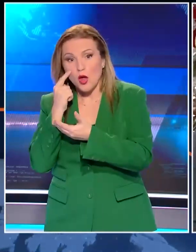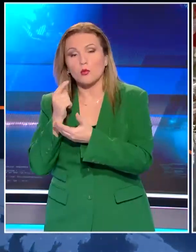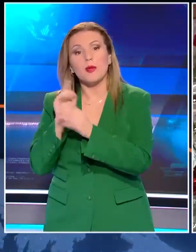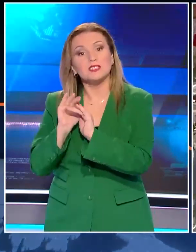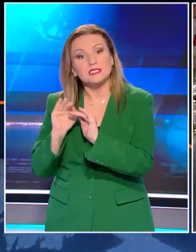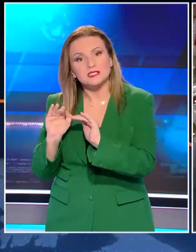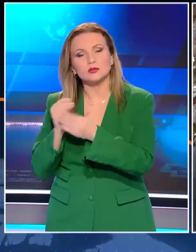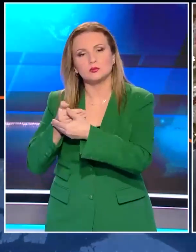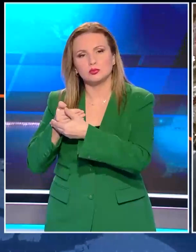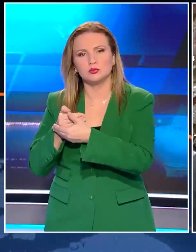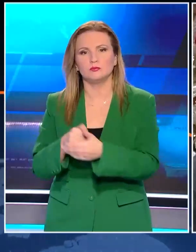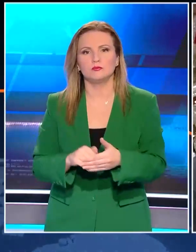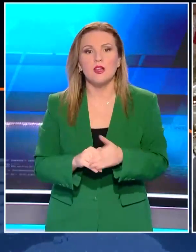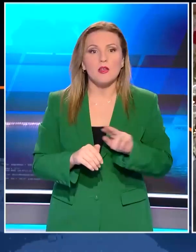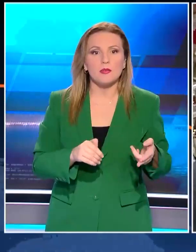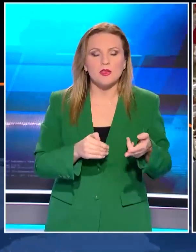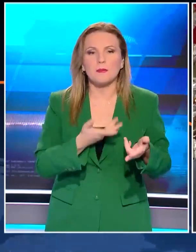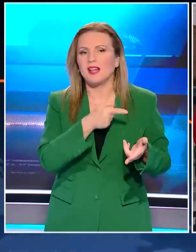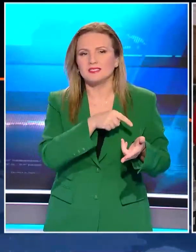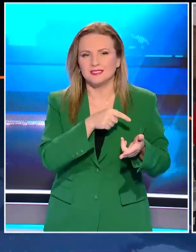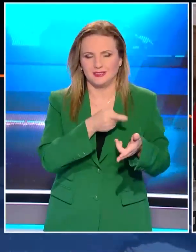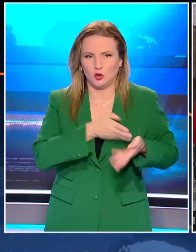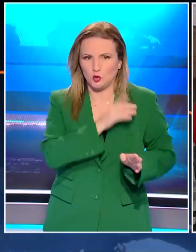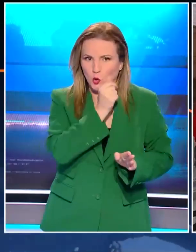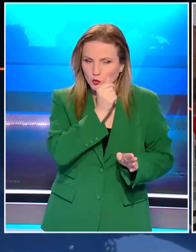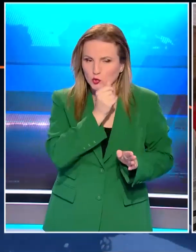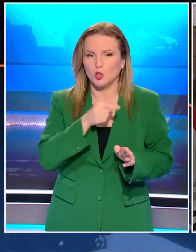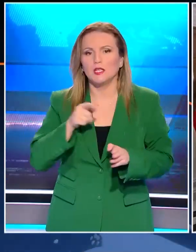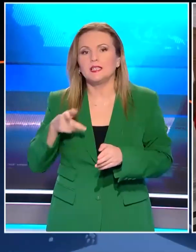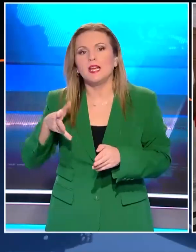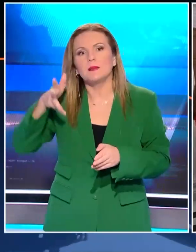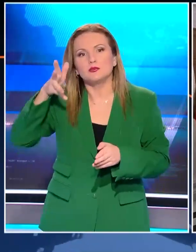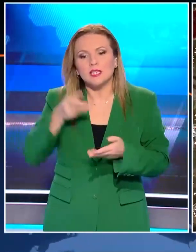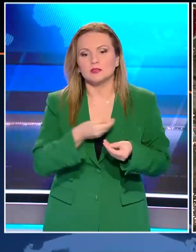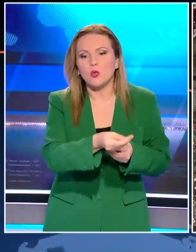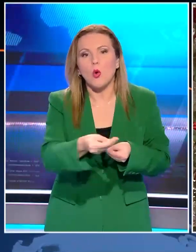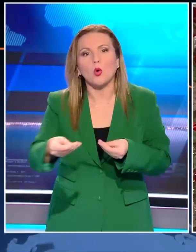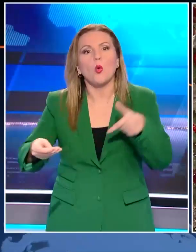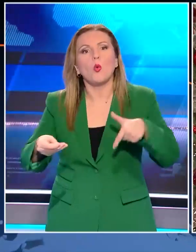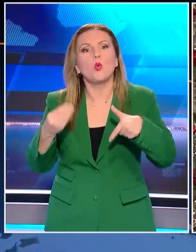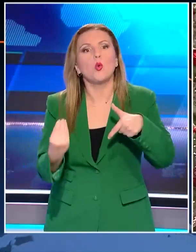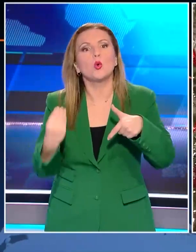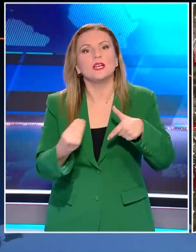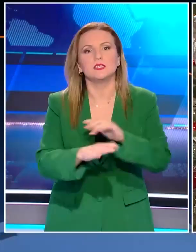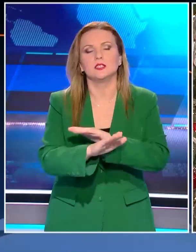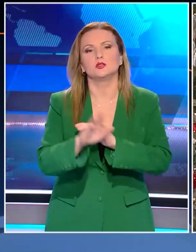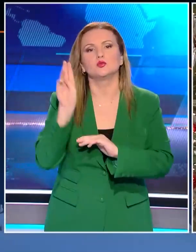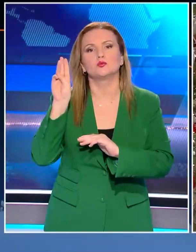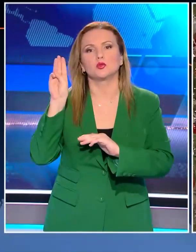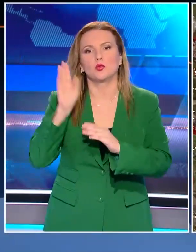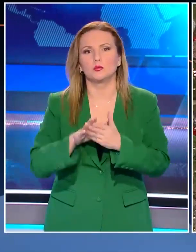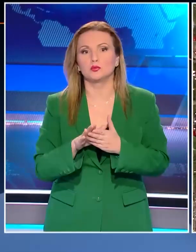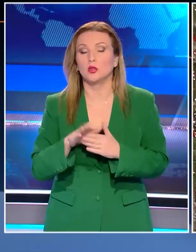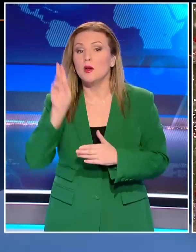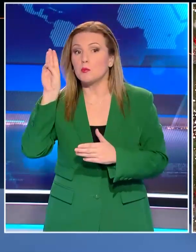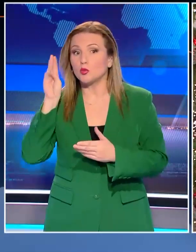Ο Πρωθυπουργός με τη βοήθεια του γιού του μοίρασε γούρια στους προσκόπους, οι οποίοι του έκαναν ένα χρήσιμο δώρο. Είναι πολύ συμβολικό δώρο. Η διαπληξή